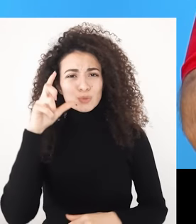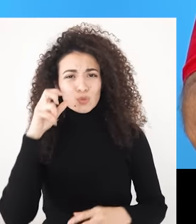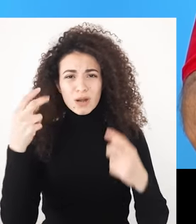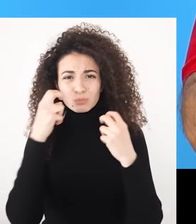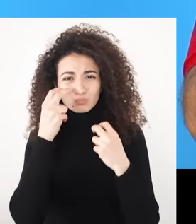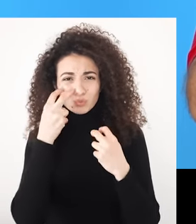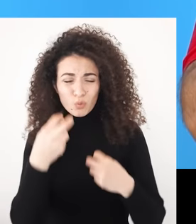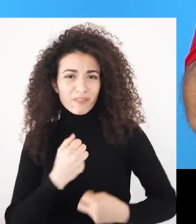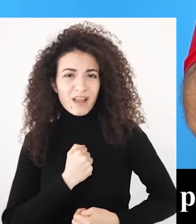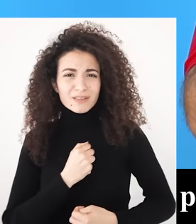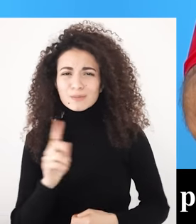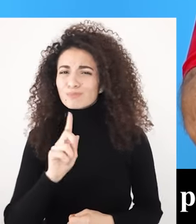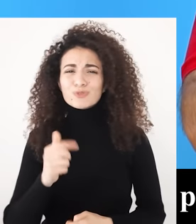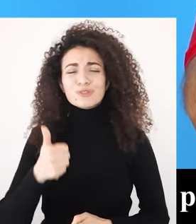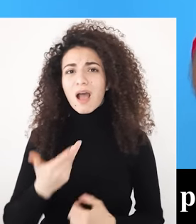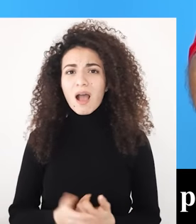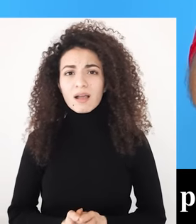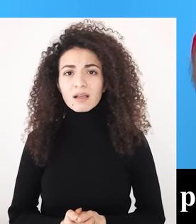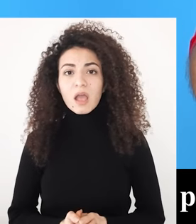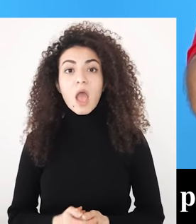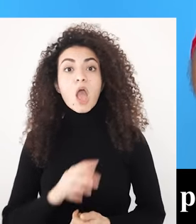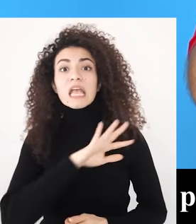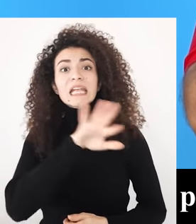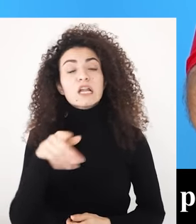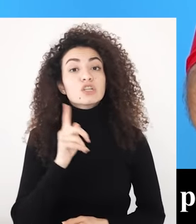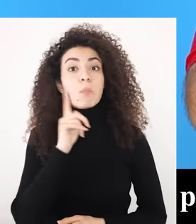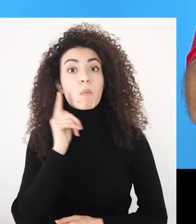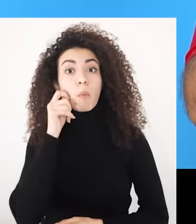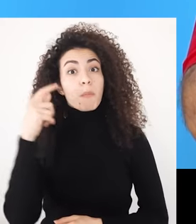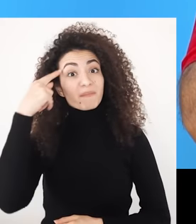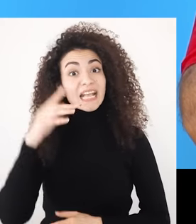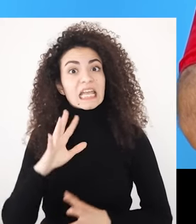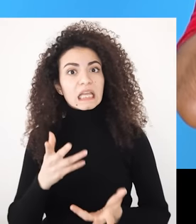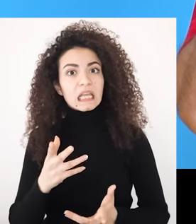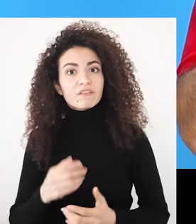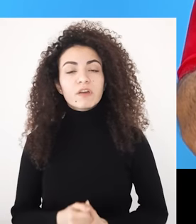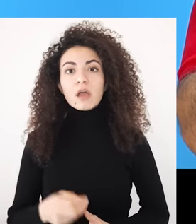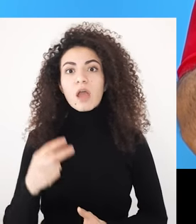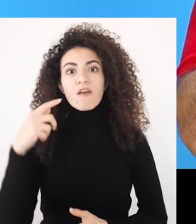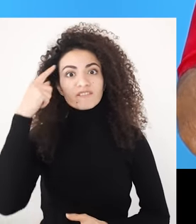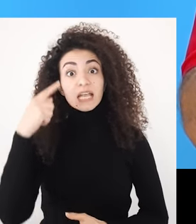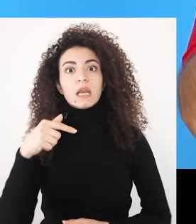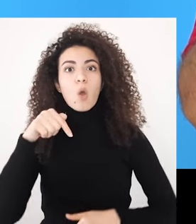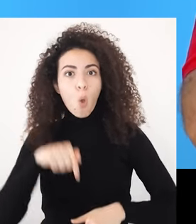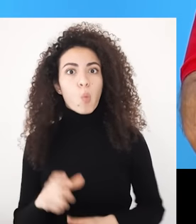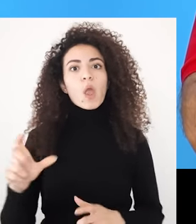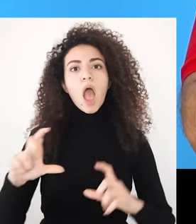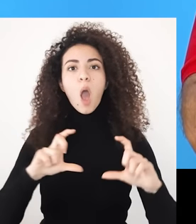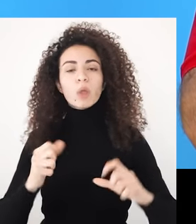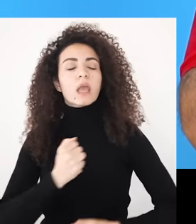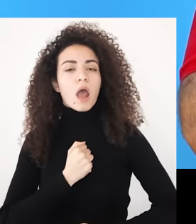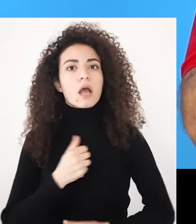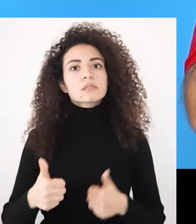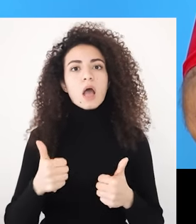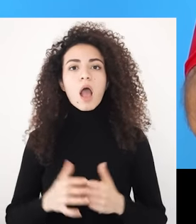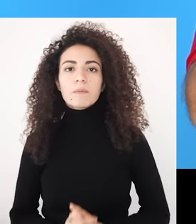وصاروا إيجابات أهلة كأنه هن إيجاباتها الداخلية عن نفسها وكأنه القامع الخارجي تحول لقامع داخلي